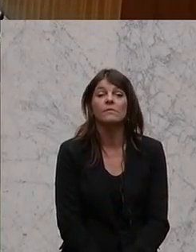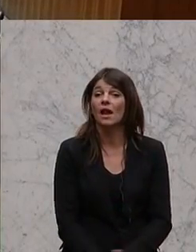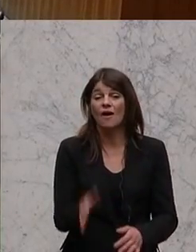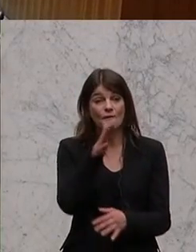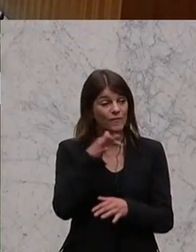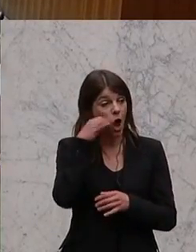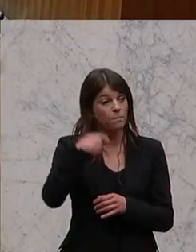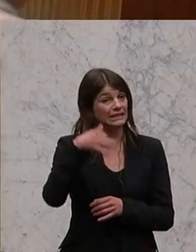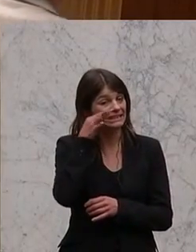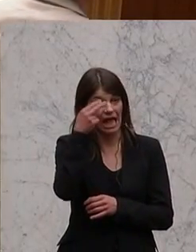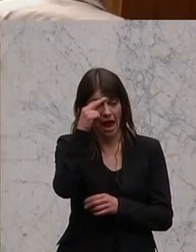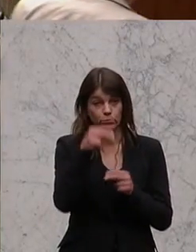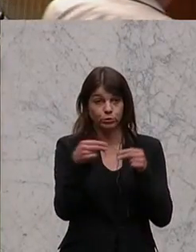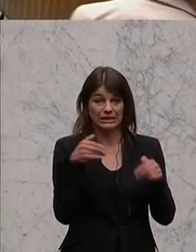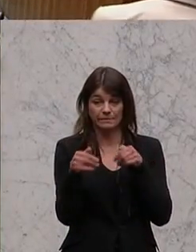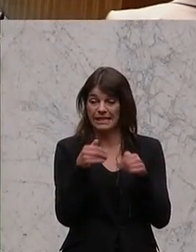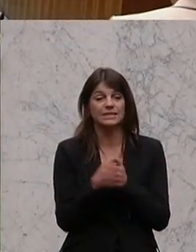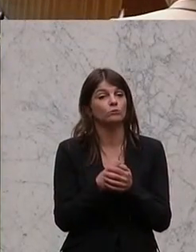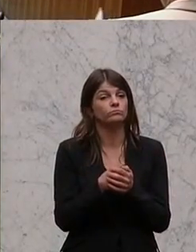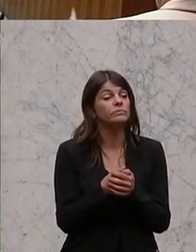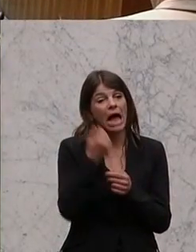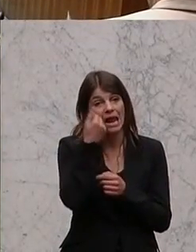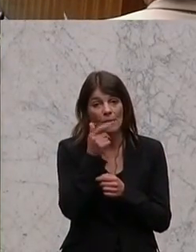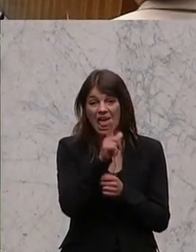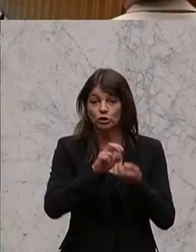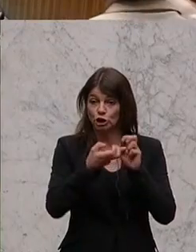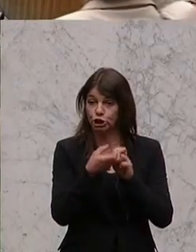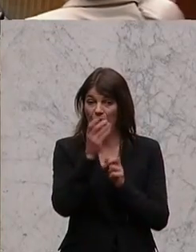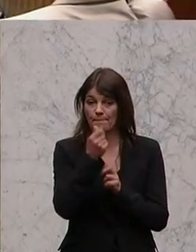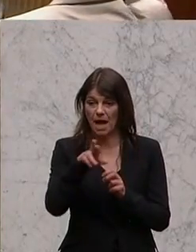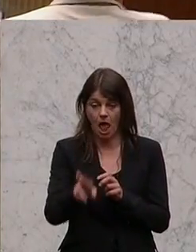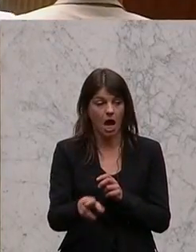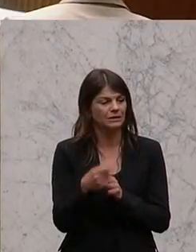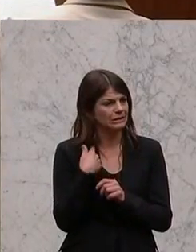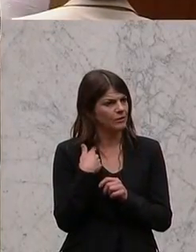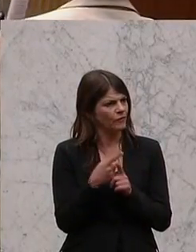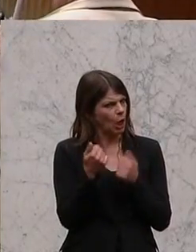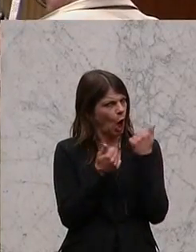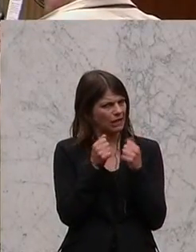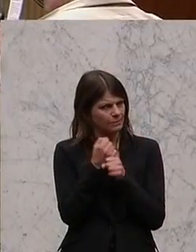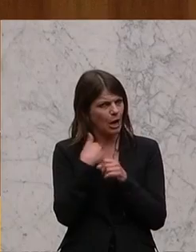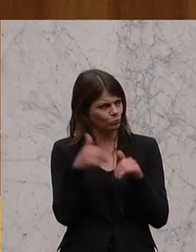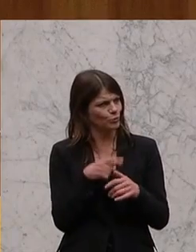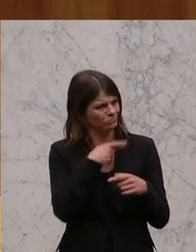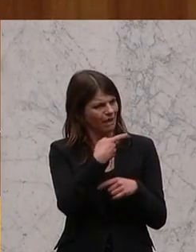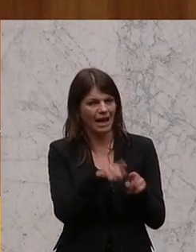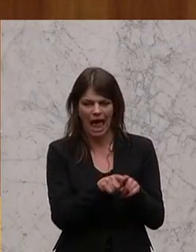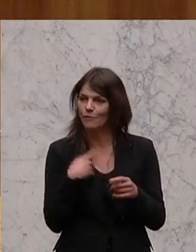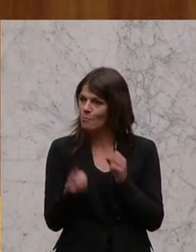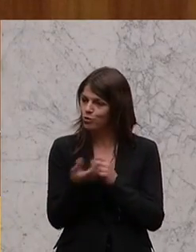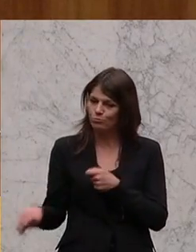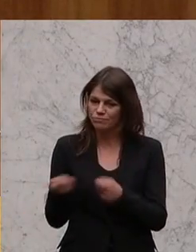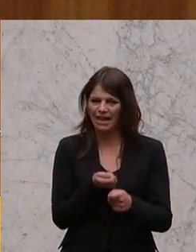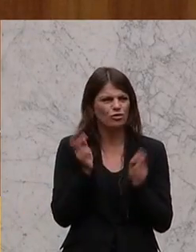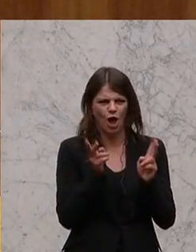Geschätzte Frau Präsidentin, Herr Bundesminister, lieber Leo Steinbichl, heute muss ich dir einmal Konkurrenz machen. Heute habe ich einmal ein Produkt mitgebracht. Normalerweise mache